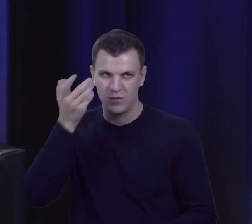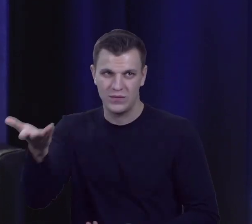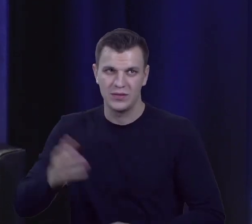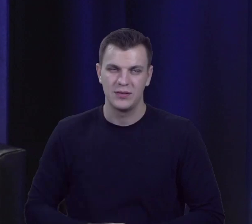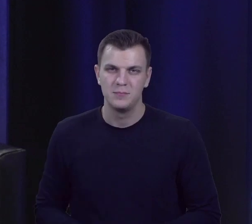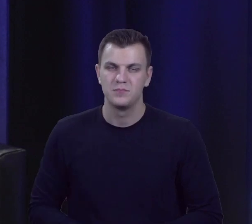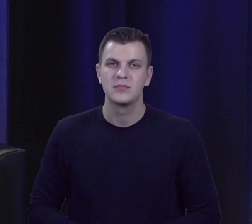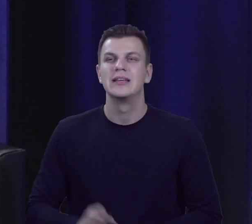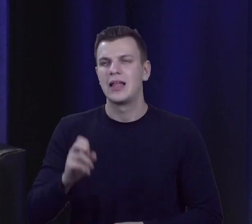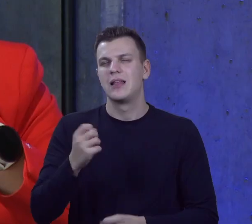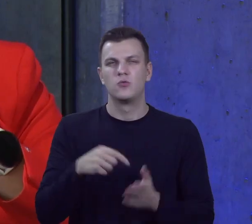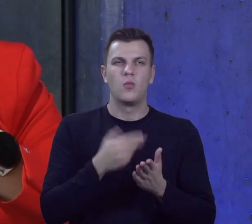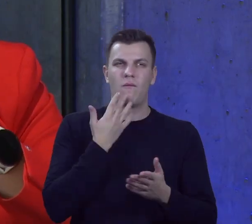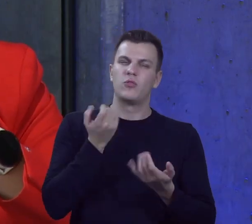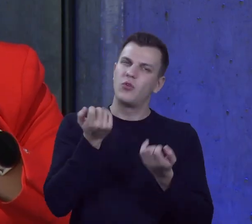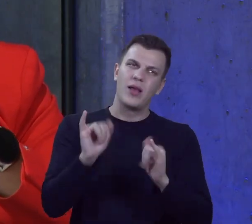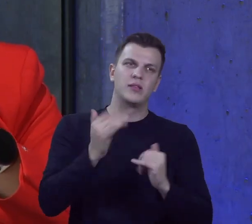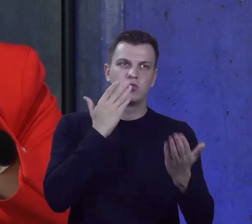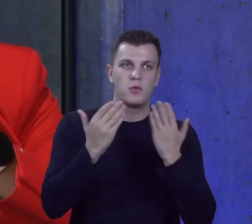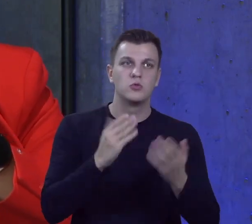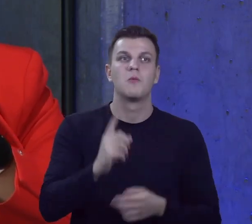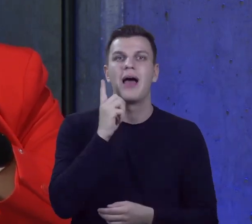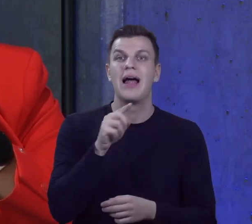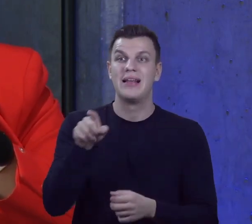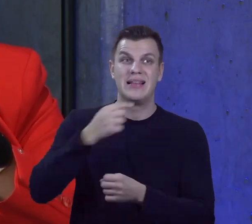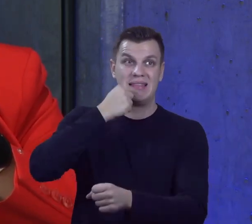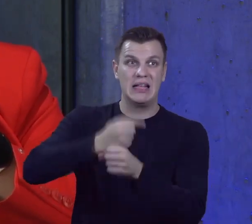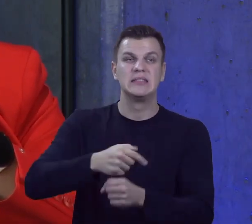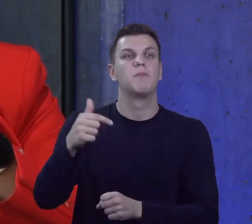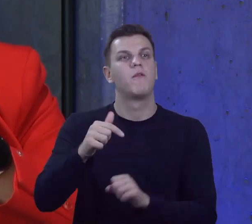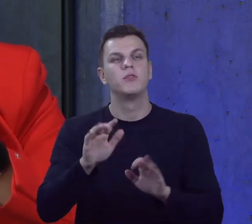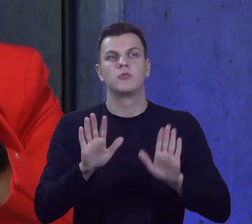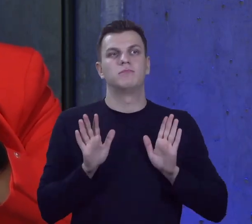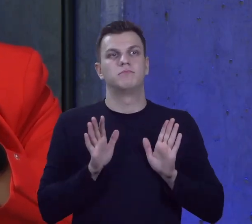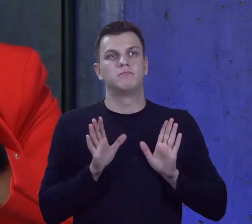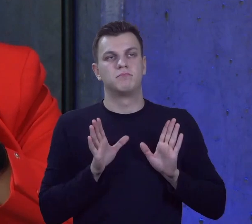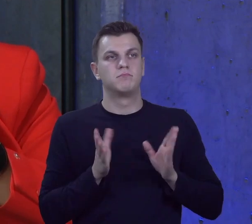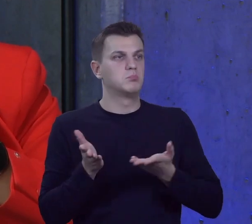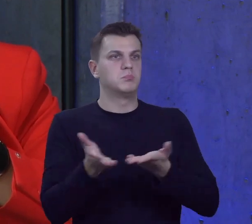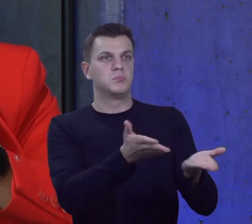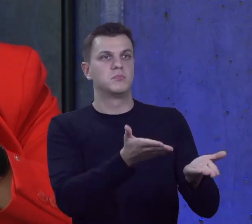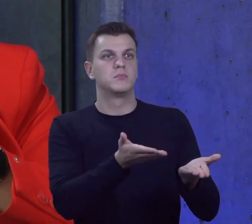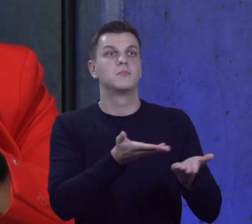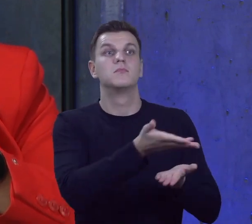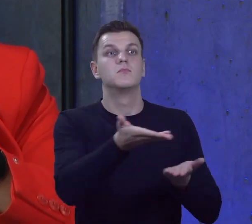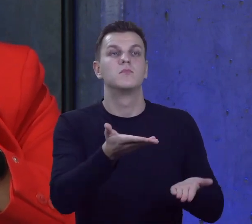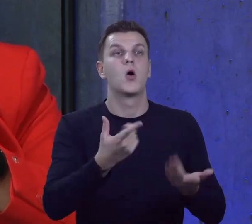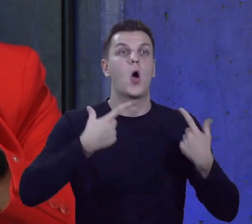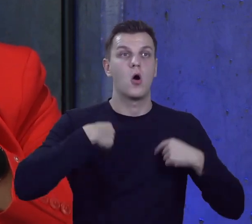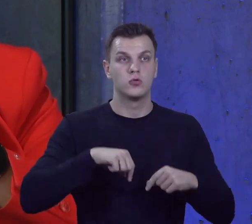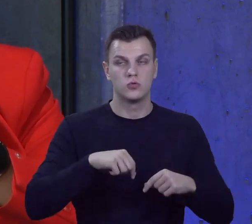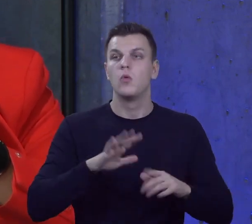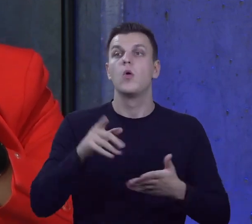że tu jest trochę inny mechanizm. Natomiast ta decyzja powinna być zostawiona osobom, które chcą być. Iść dalej?